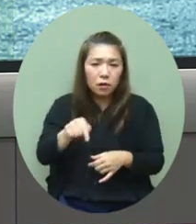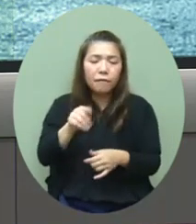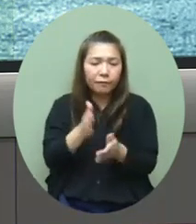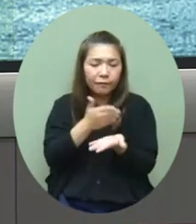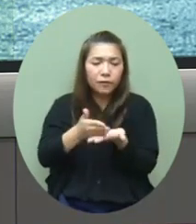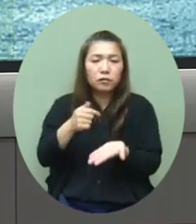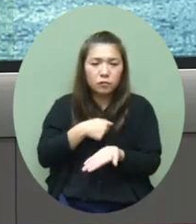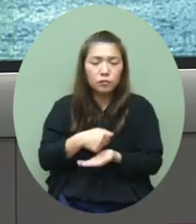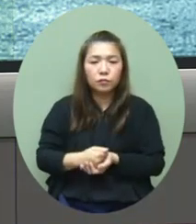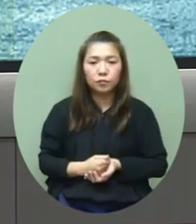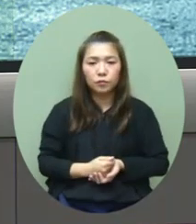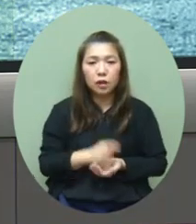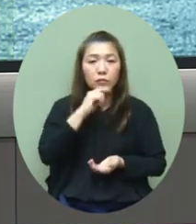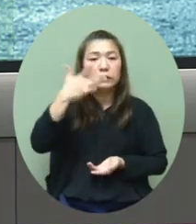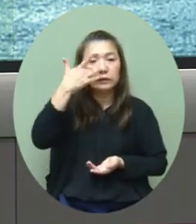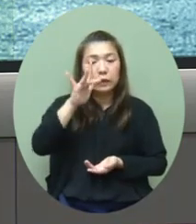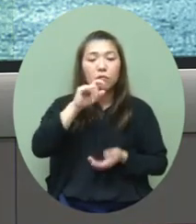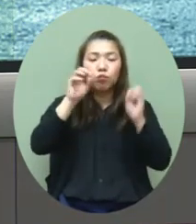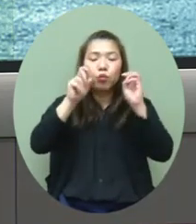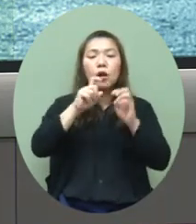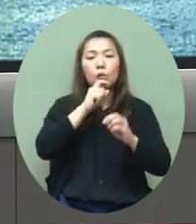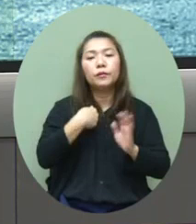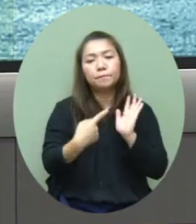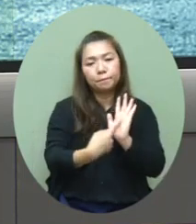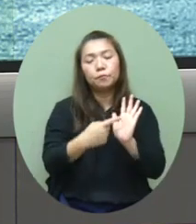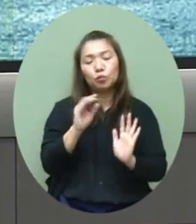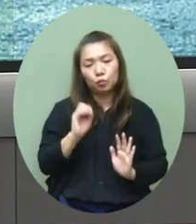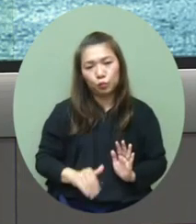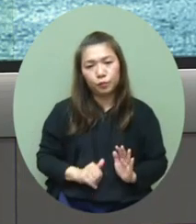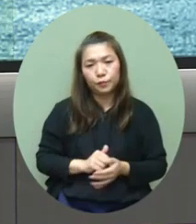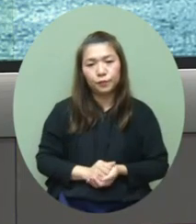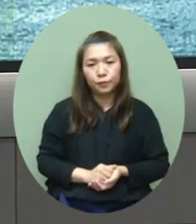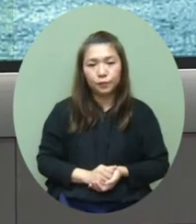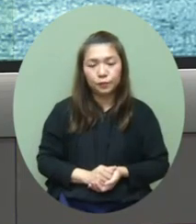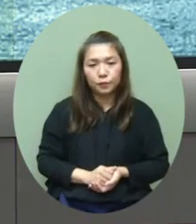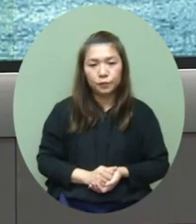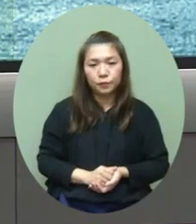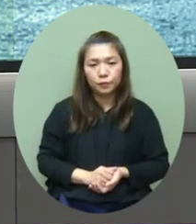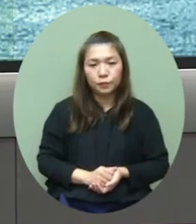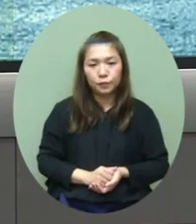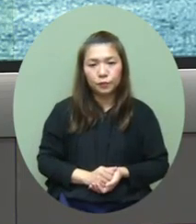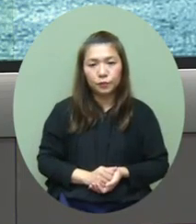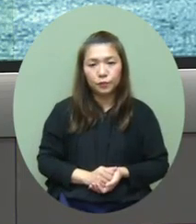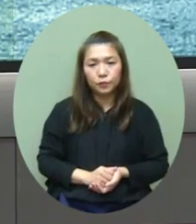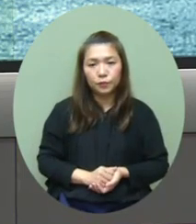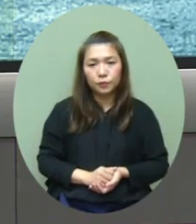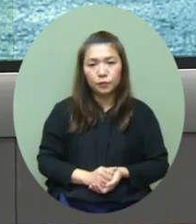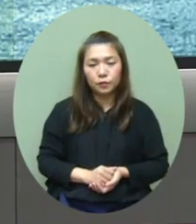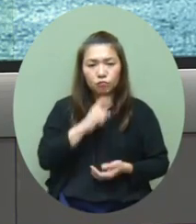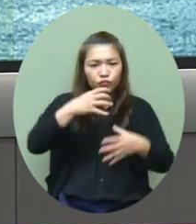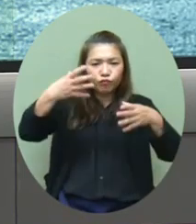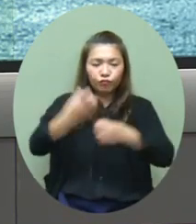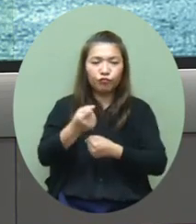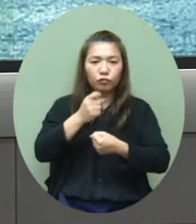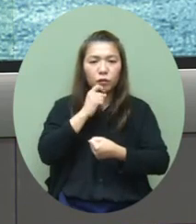這個如果有新的更新我們就再告訴大家那至於剛剛你說其實我們綜合觀